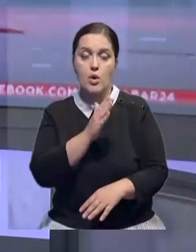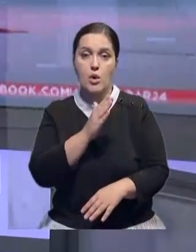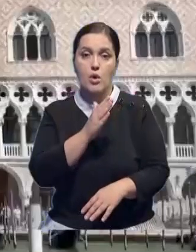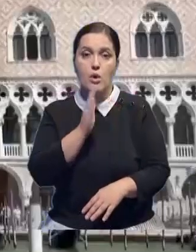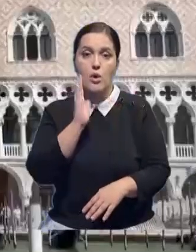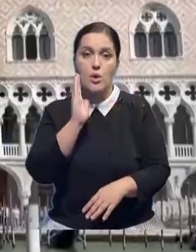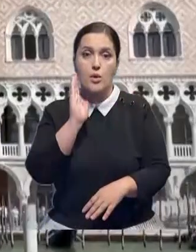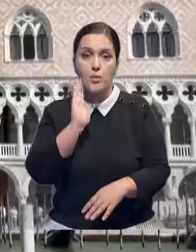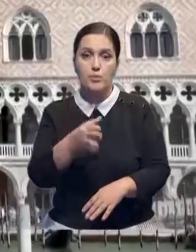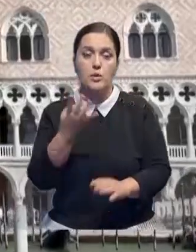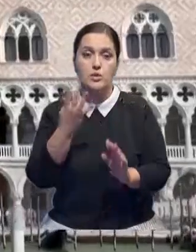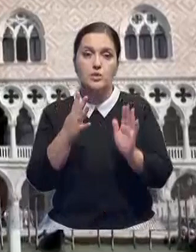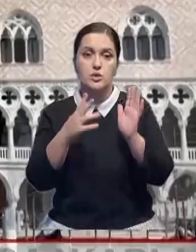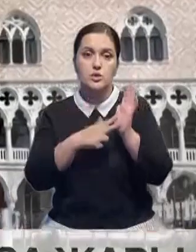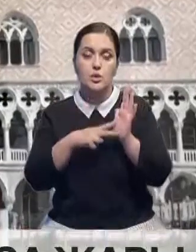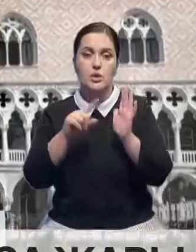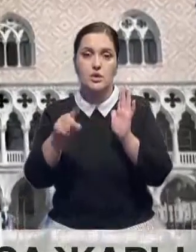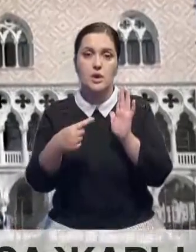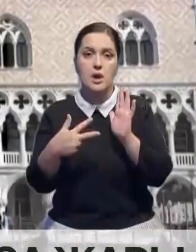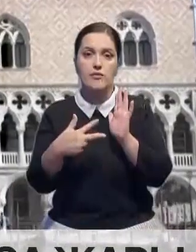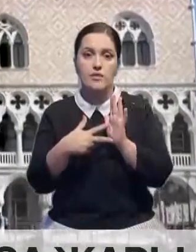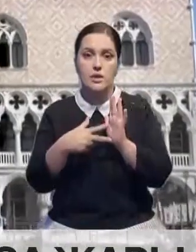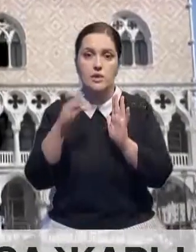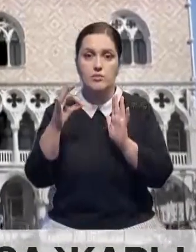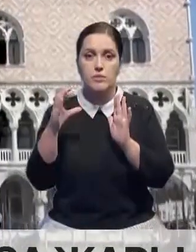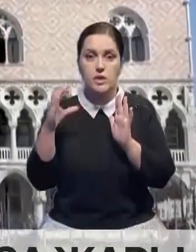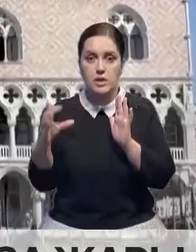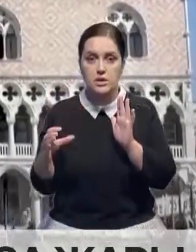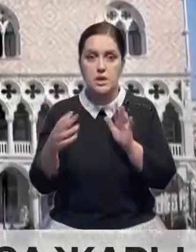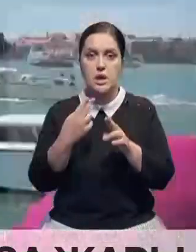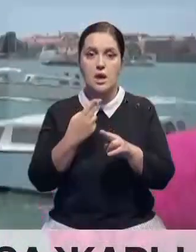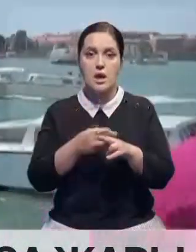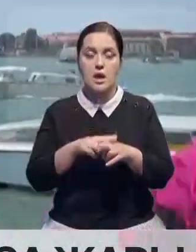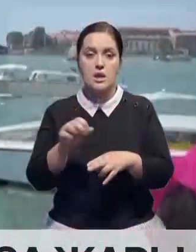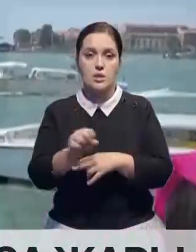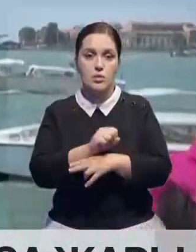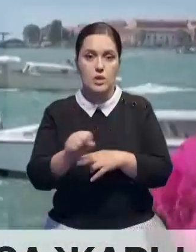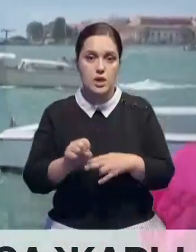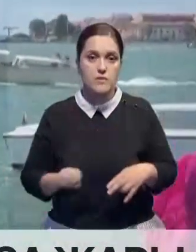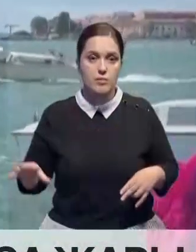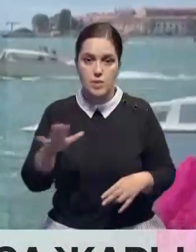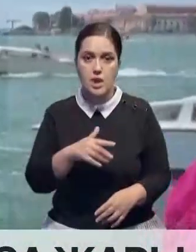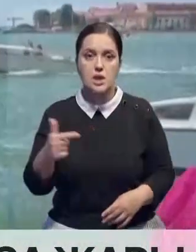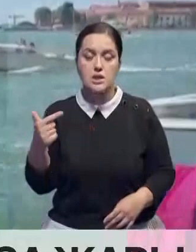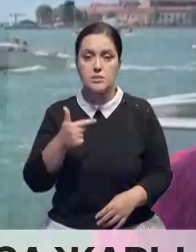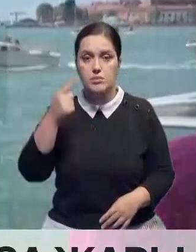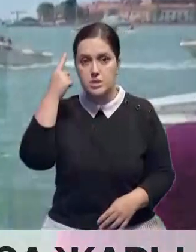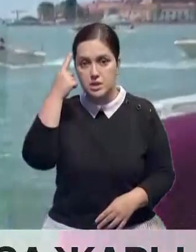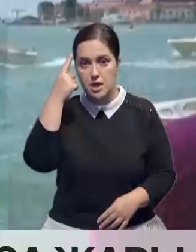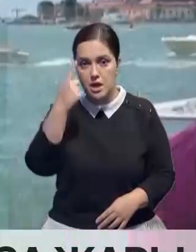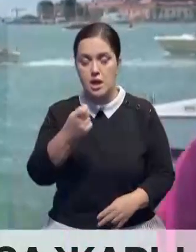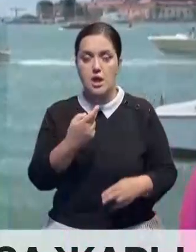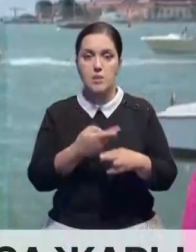регионах страны в ближайшие дни может достичь 49 градусов по Цельсию. Погодного рекорда для Европы. Граждан